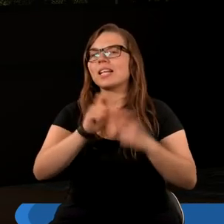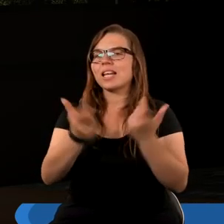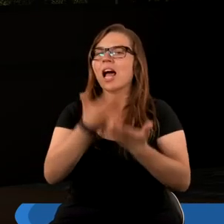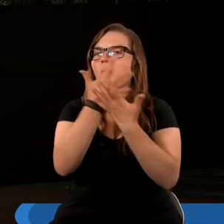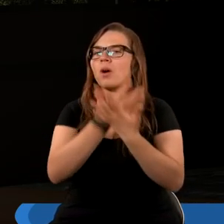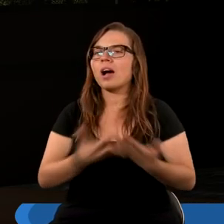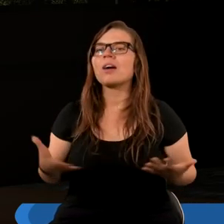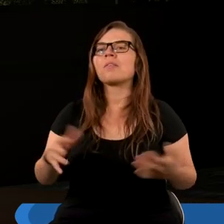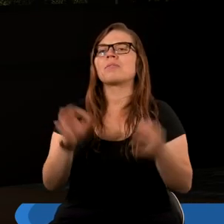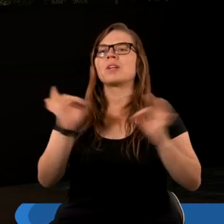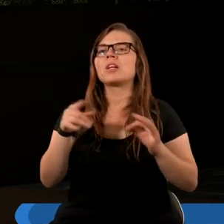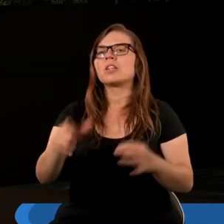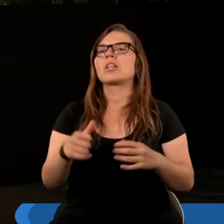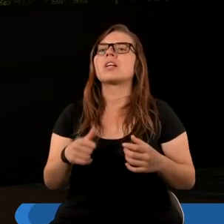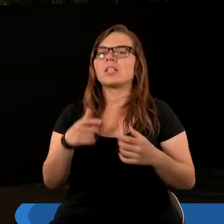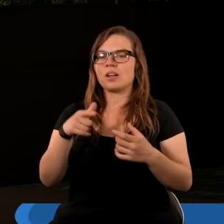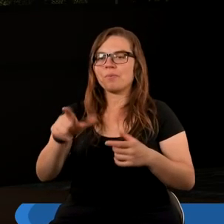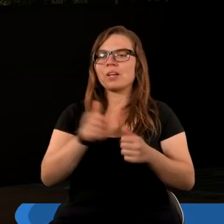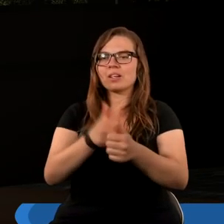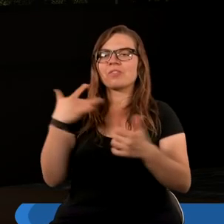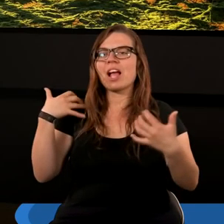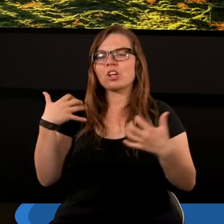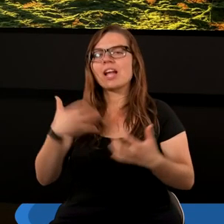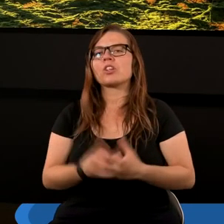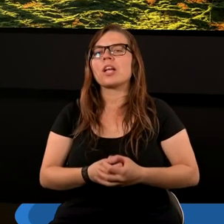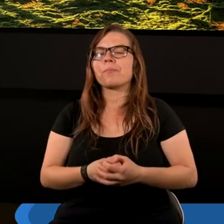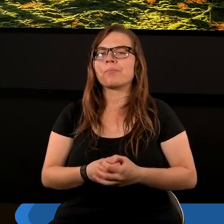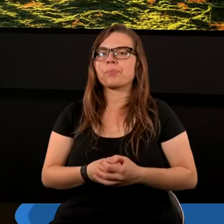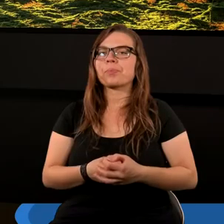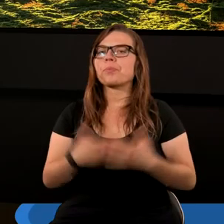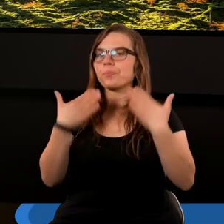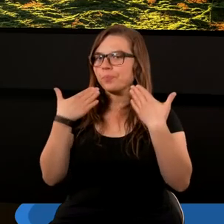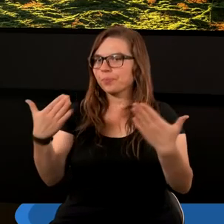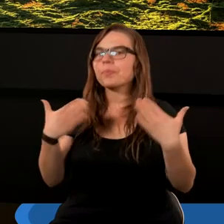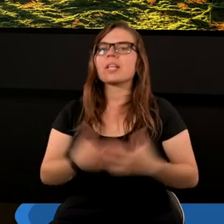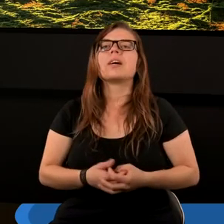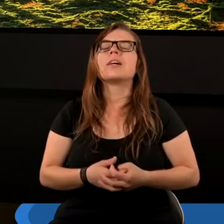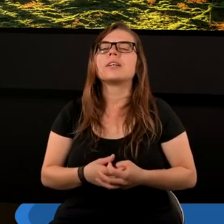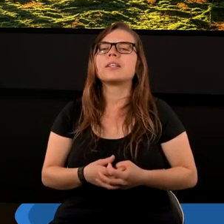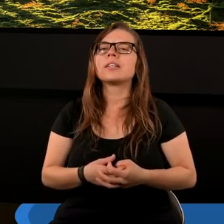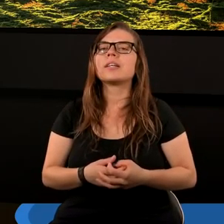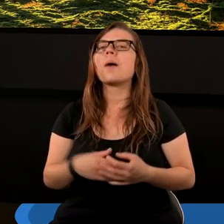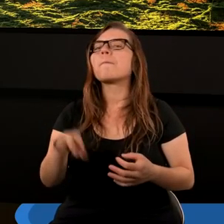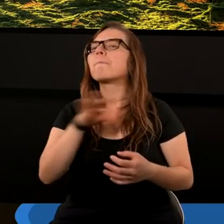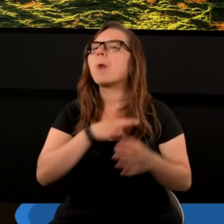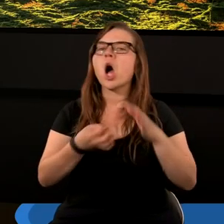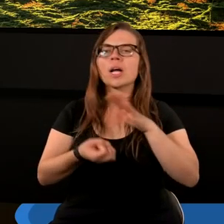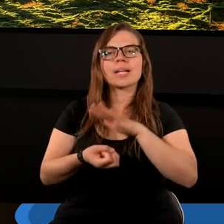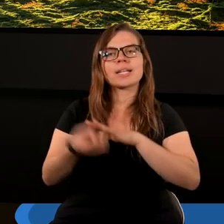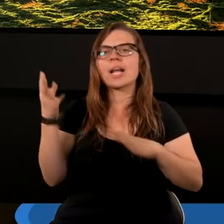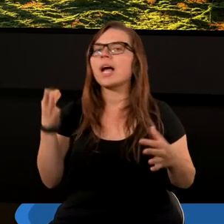ziemia szła w podziwie za tym zwierzęciem. Dziękuję bardzo. Moi drodzy,